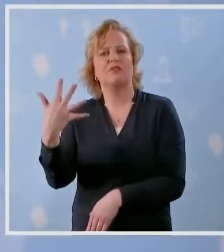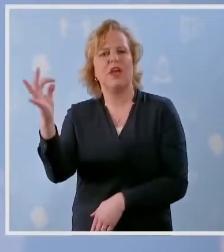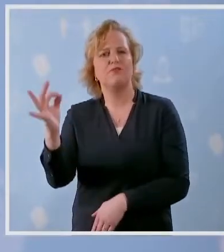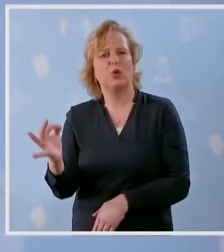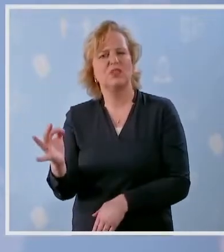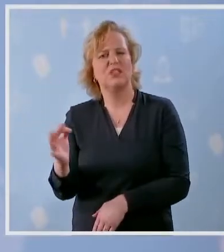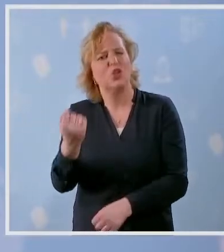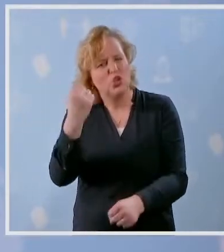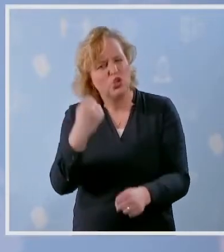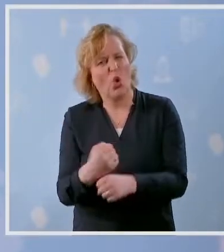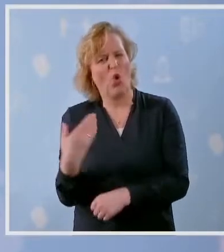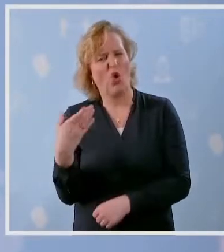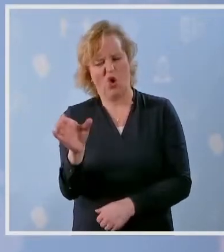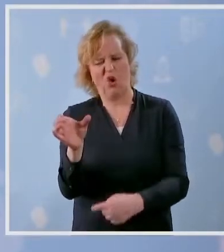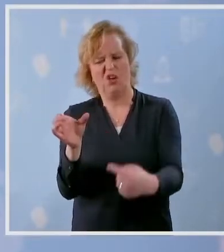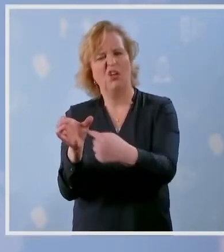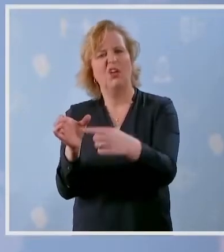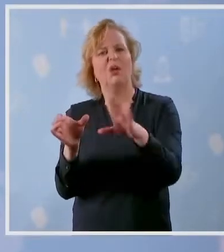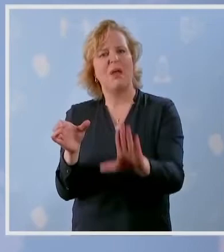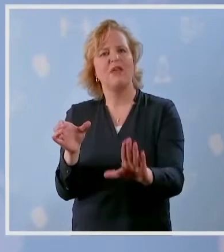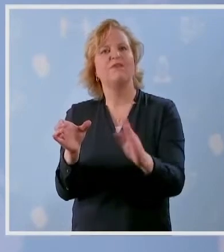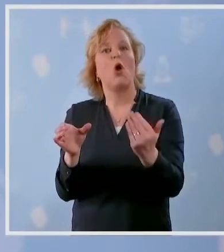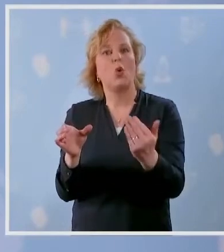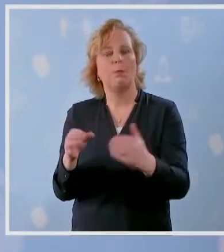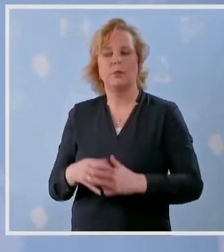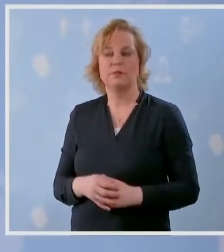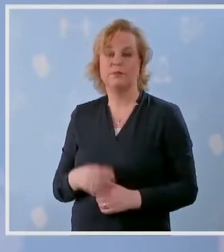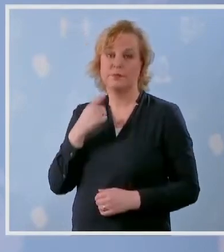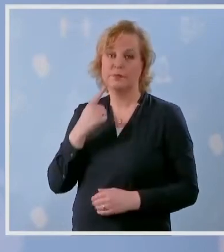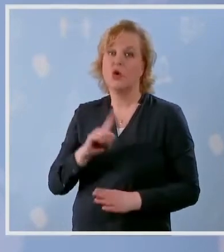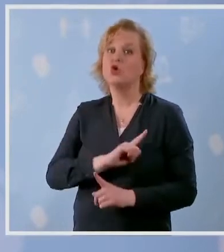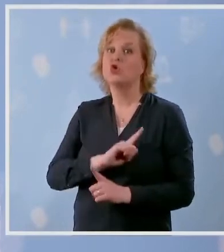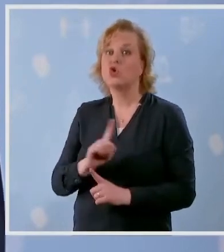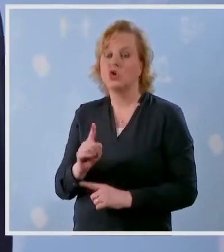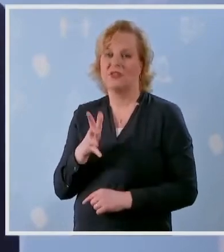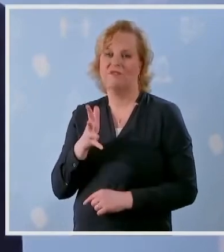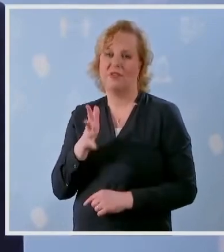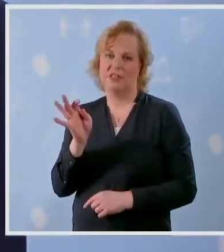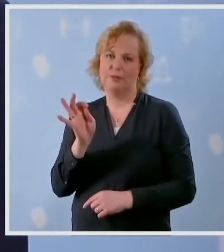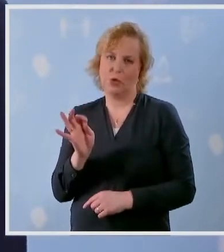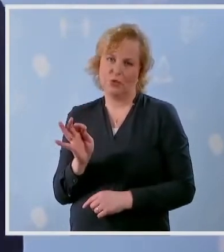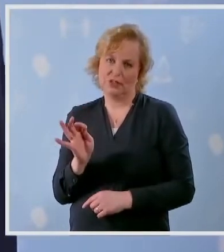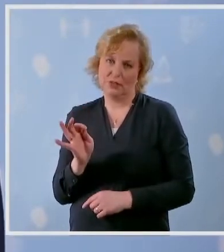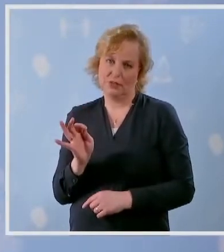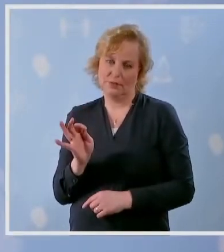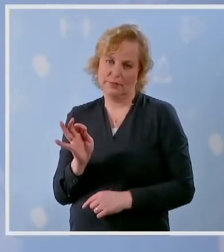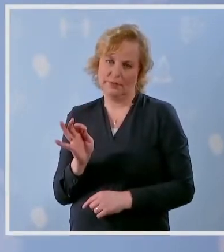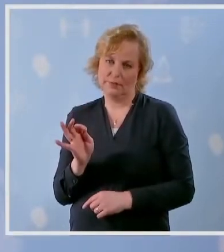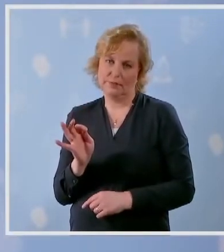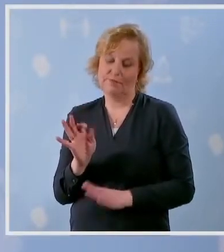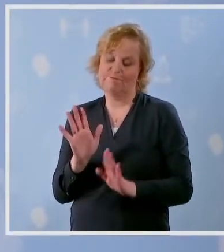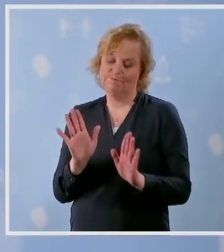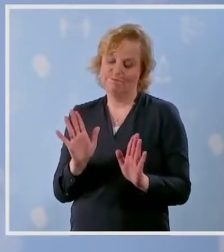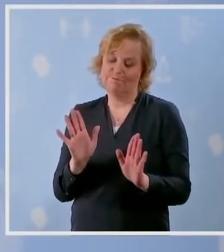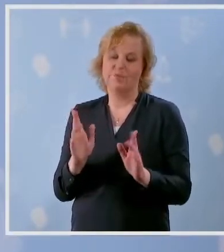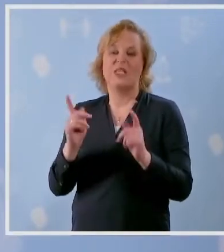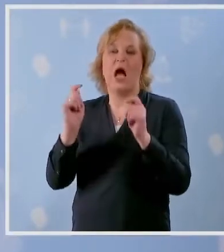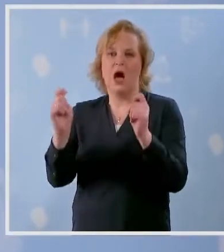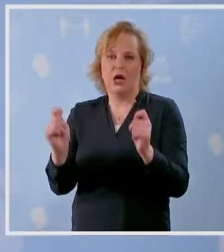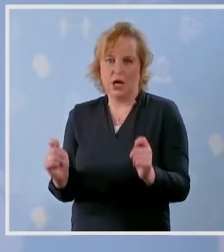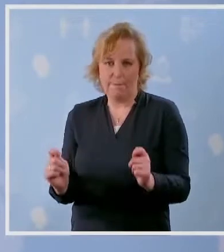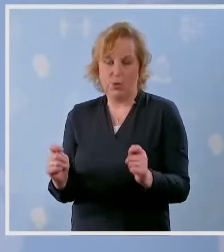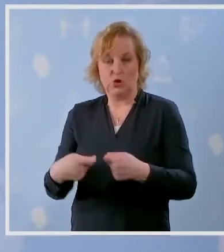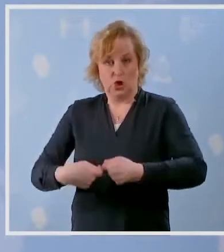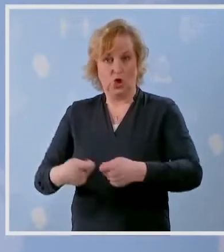vast aan het Corona-toegangsbewijs? Ja, ik zei is dat het tot 15%, dan moet je het breed gebruiken. Dus de vraag was even automatisch en zo is het rapport ook een beetje